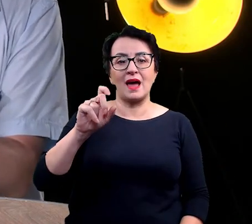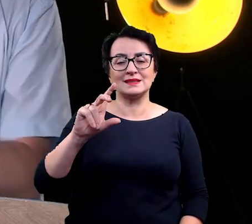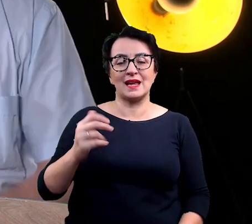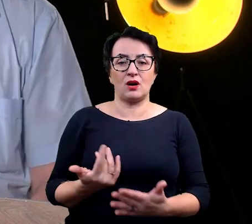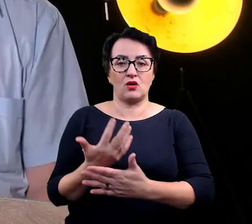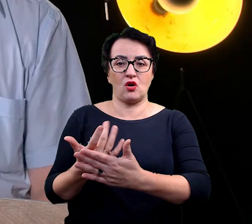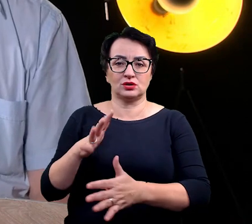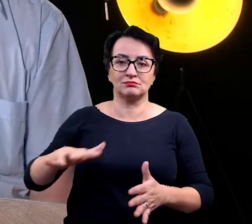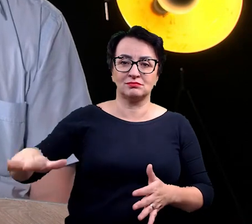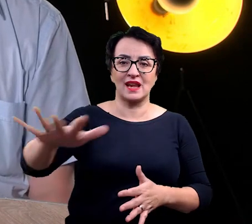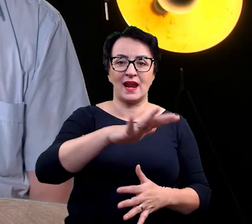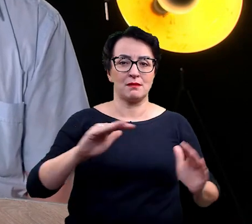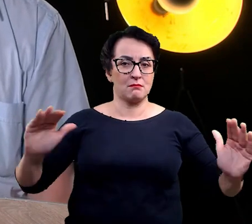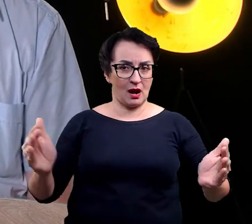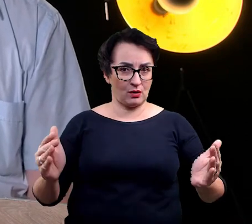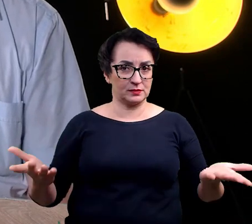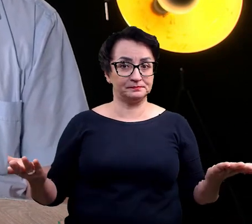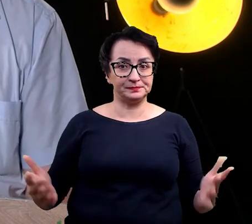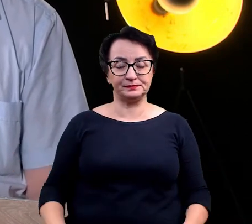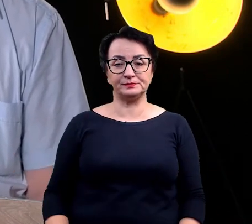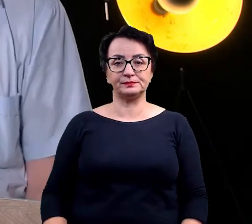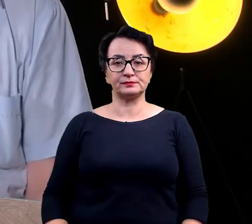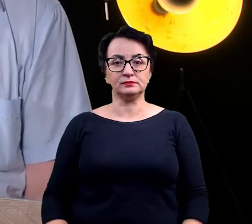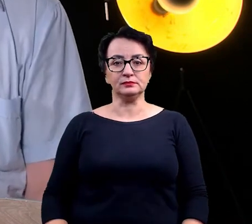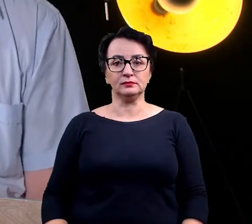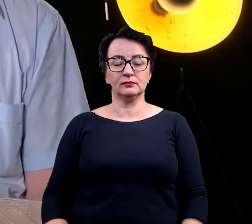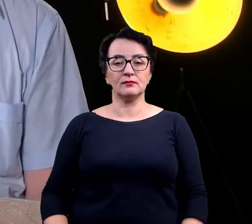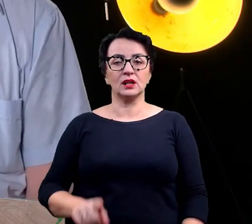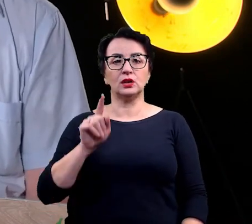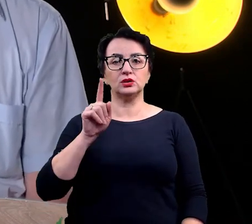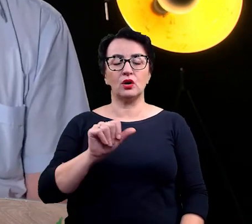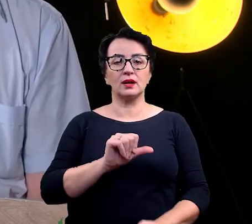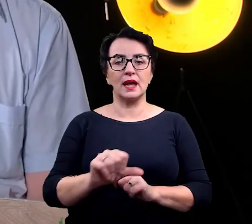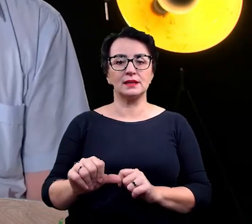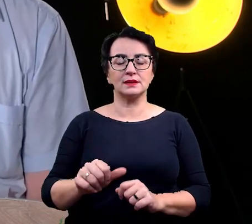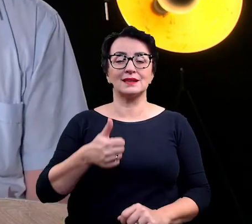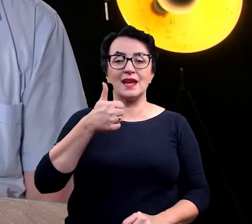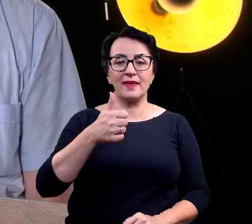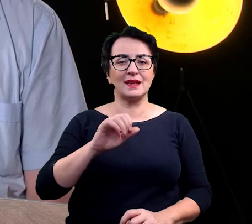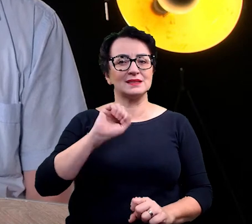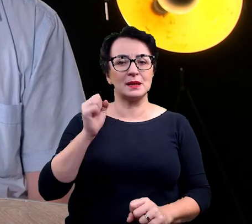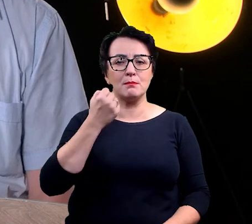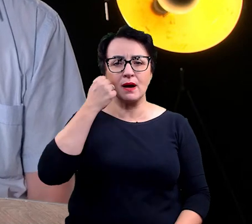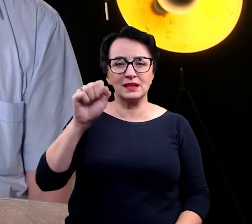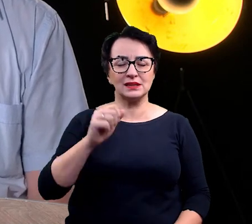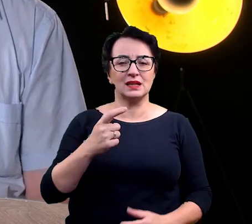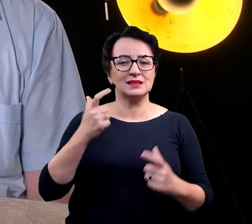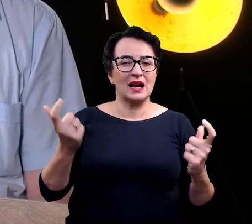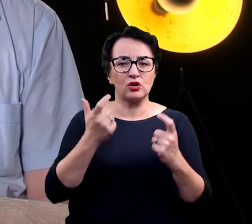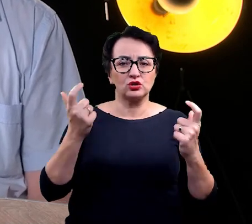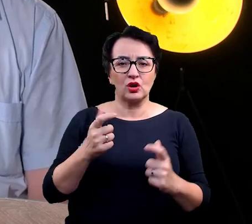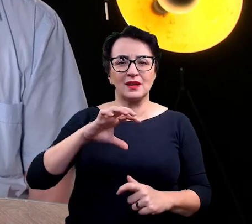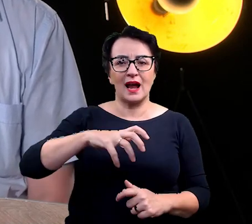terenie. I jest to po prostu, jest to jeden z najbardziej zagrożonych gatunków pafroci na świecie, to możemy powiedzieć